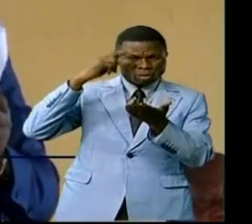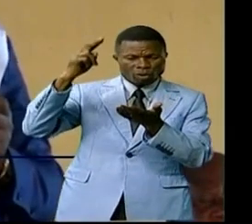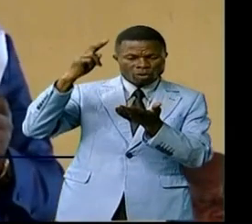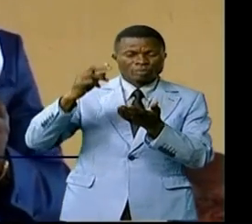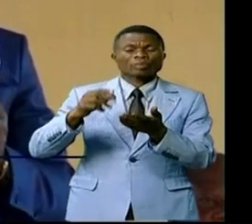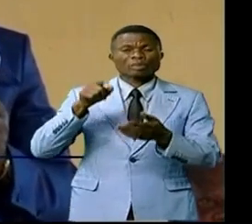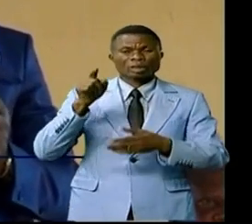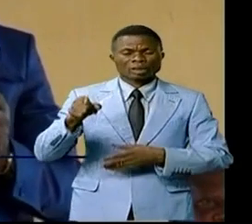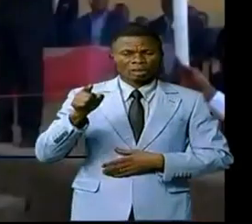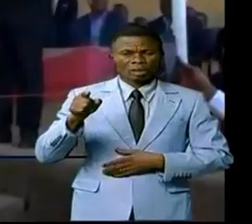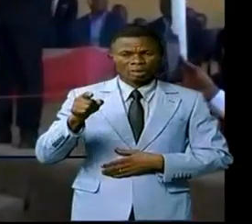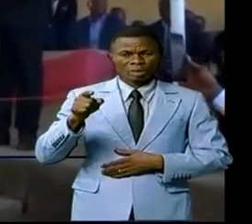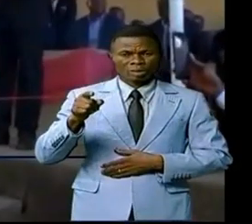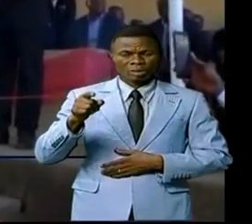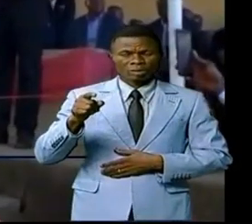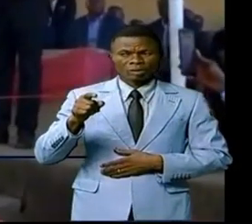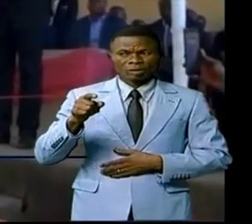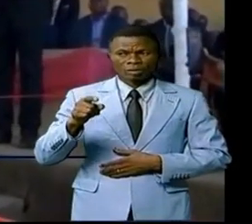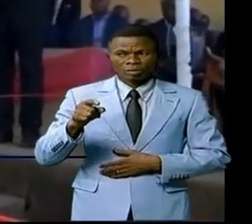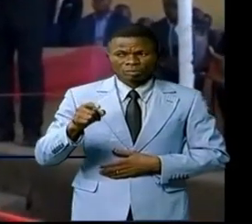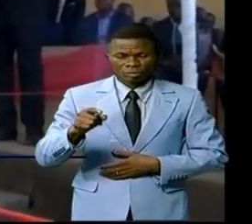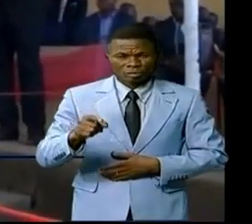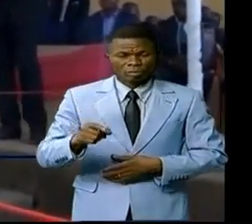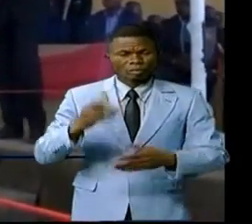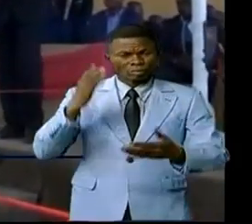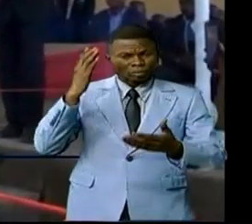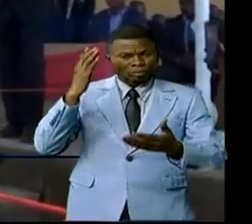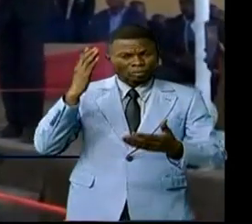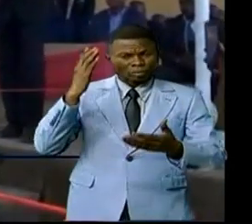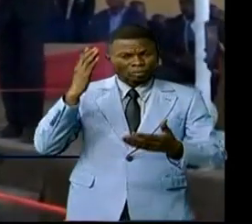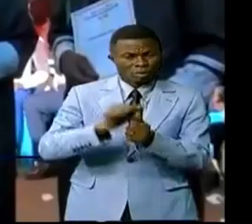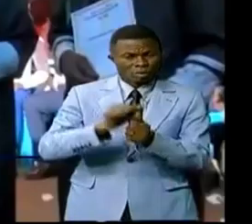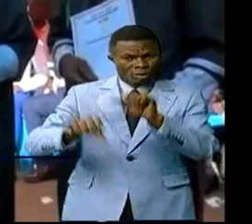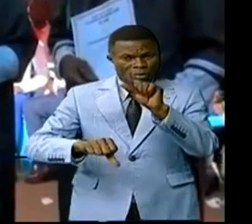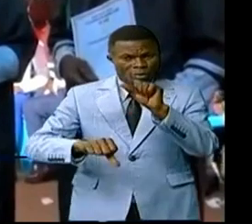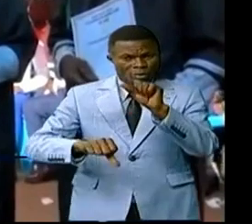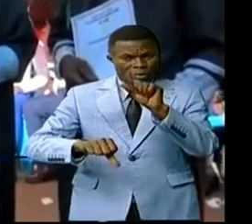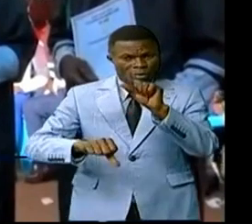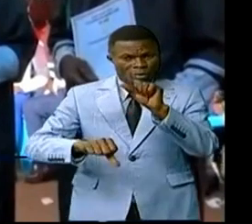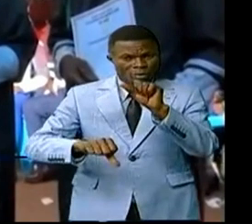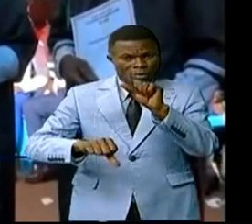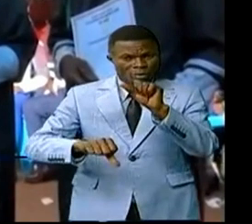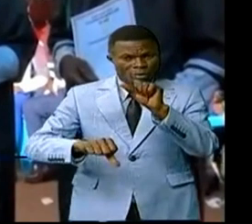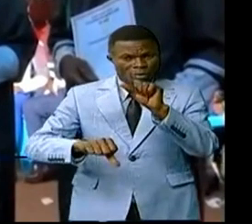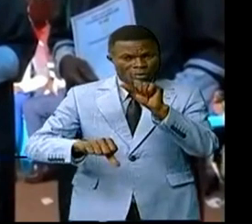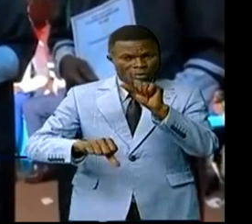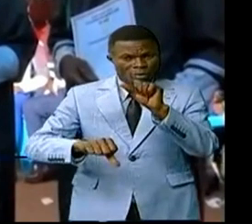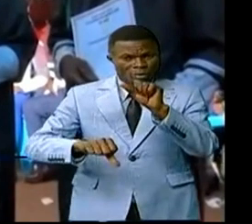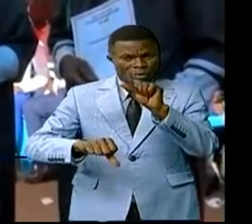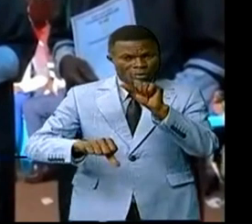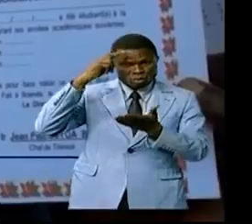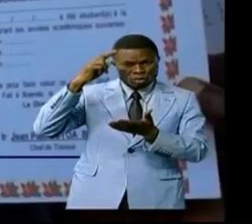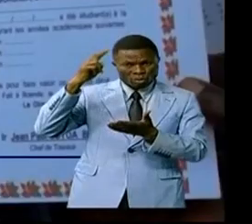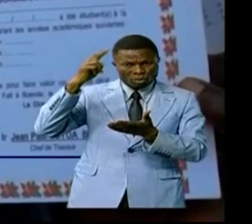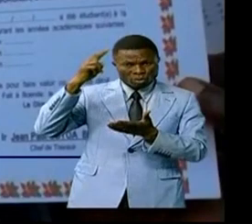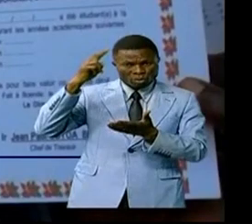universitaires de lutter contre les antivaleurs dans les systèmes éducatifs congolaises. Le